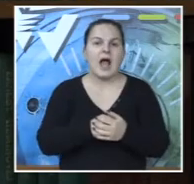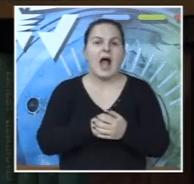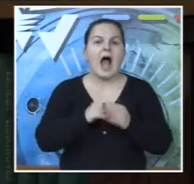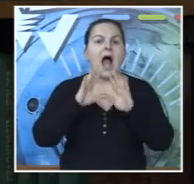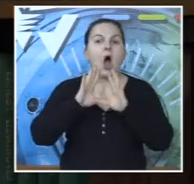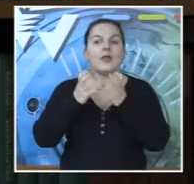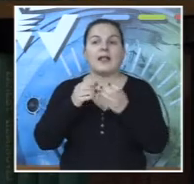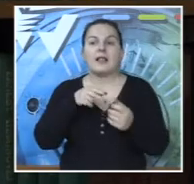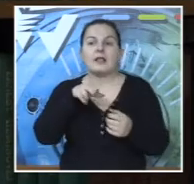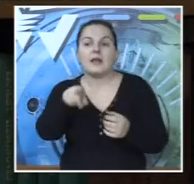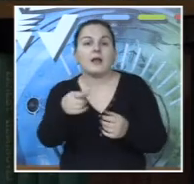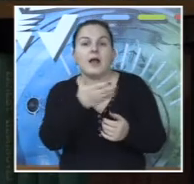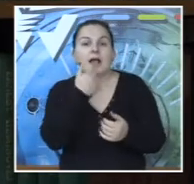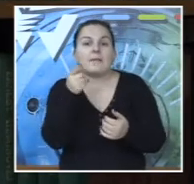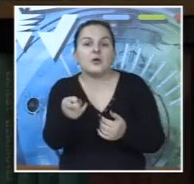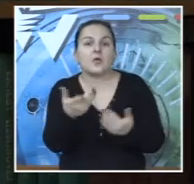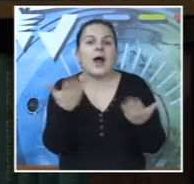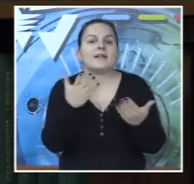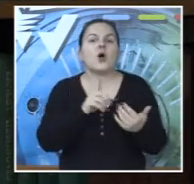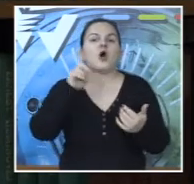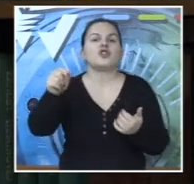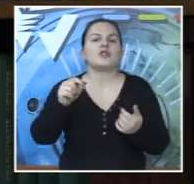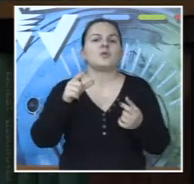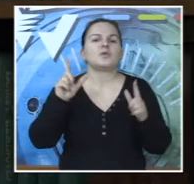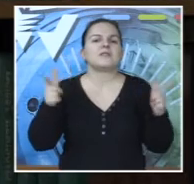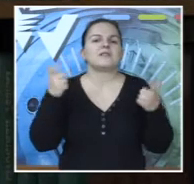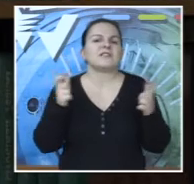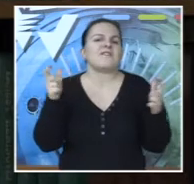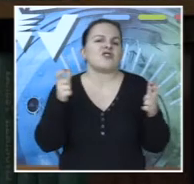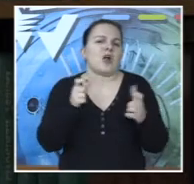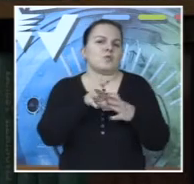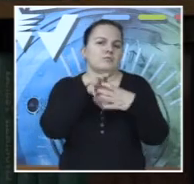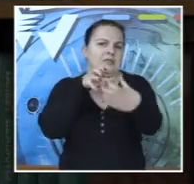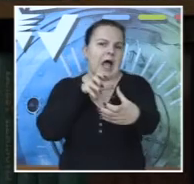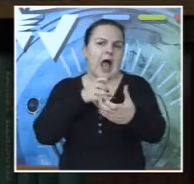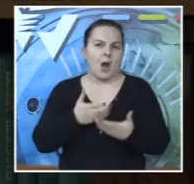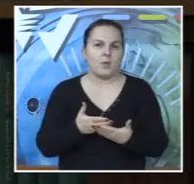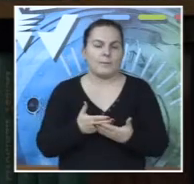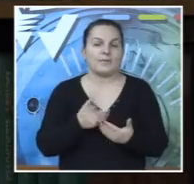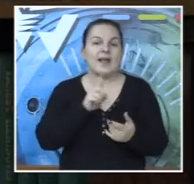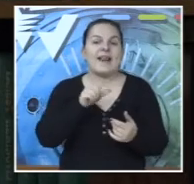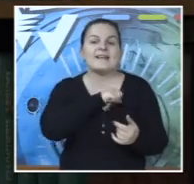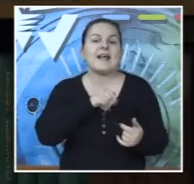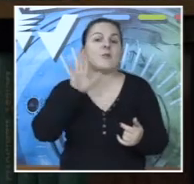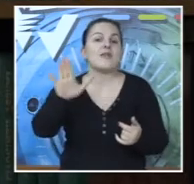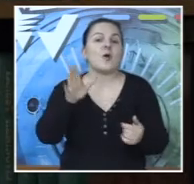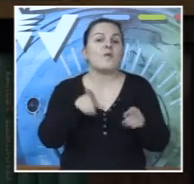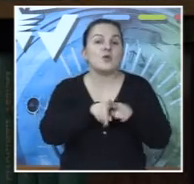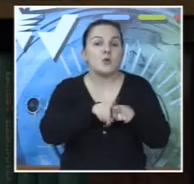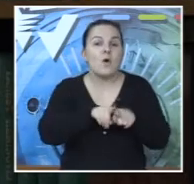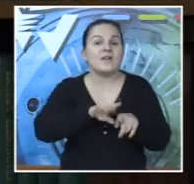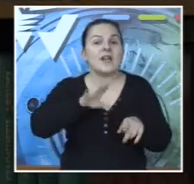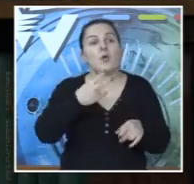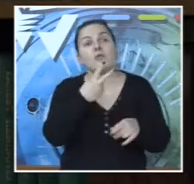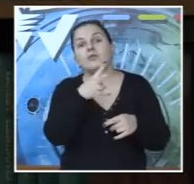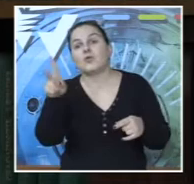dođem do odjeljenja i ne nađem ih tu. Oni su otišli ili u svečanu salu ili negdje. Znači, ne samo njegovi